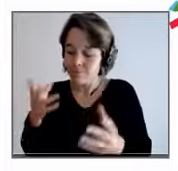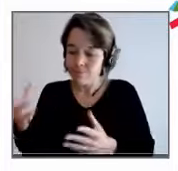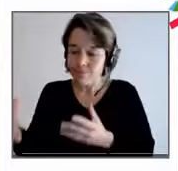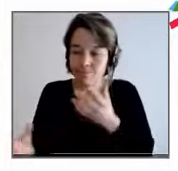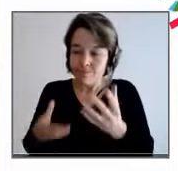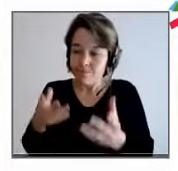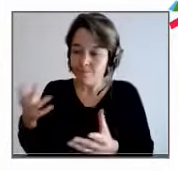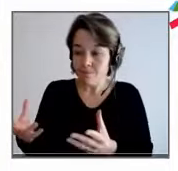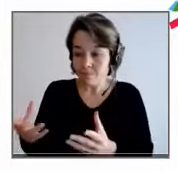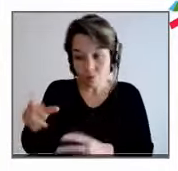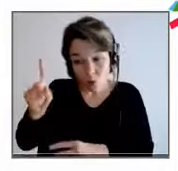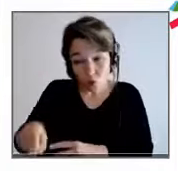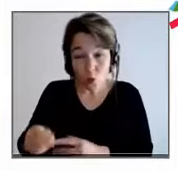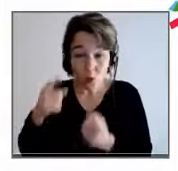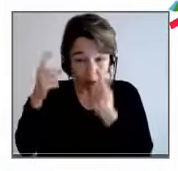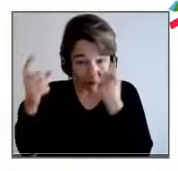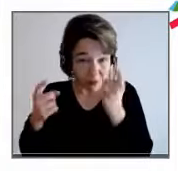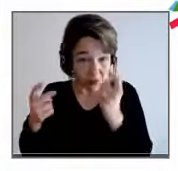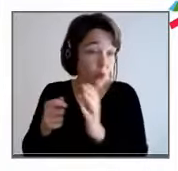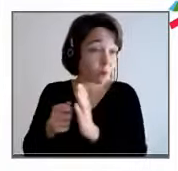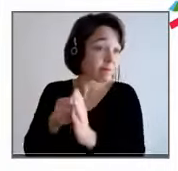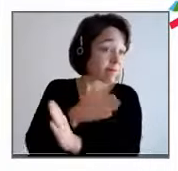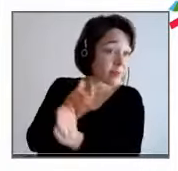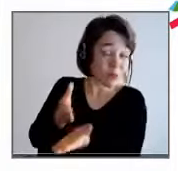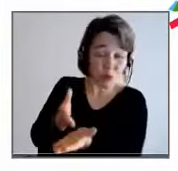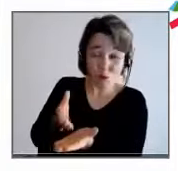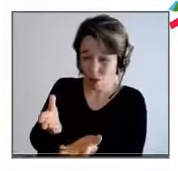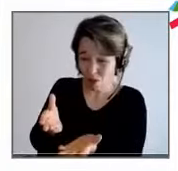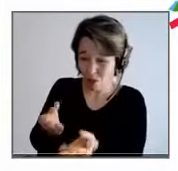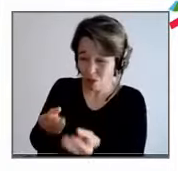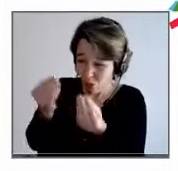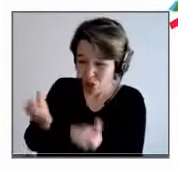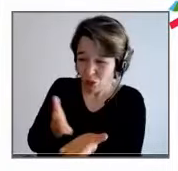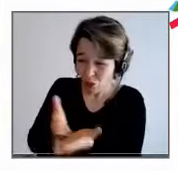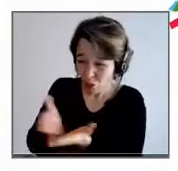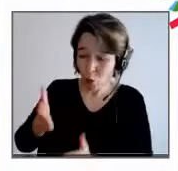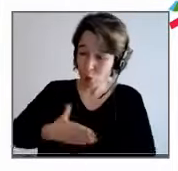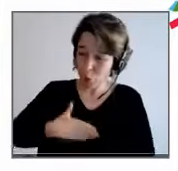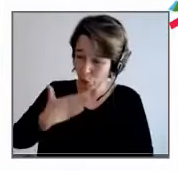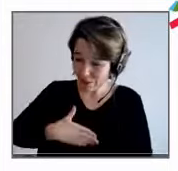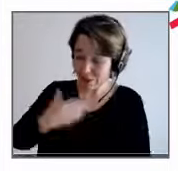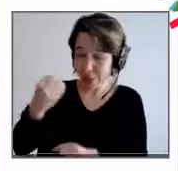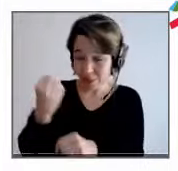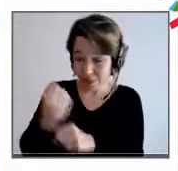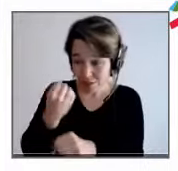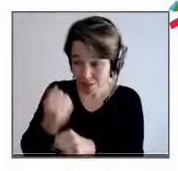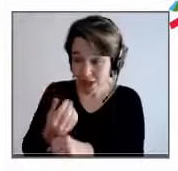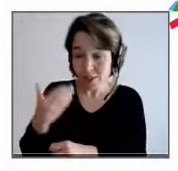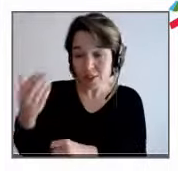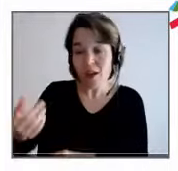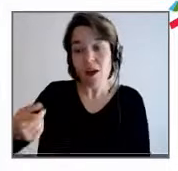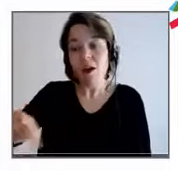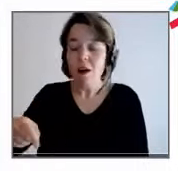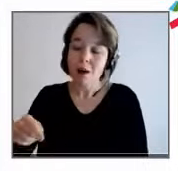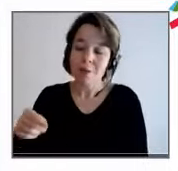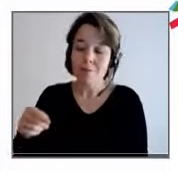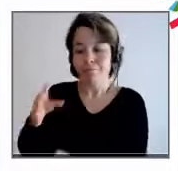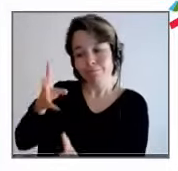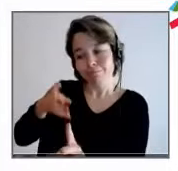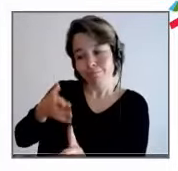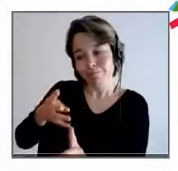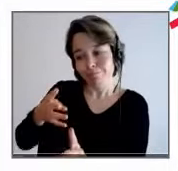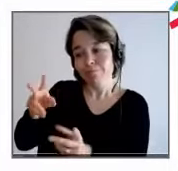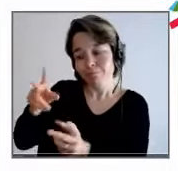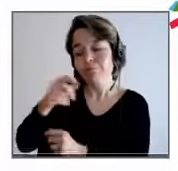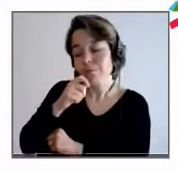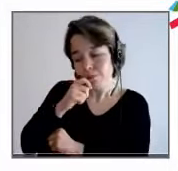comme ça a été dit dans sa vie, elle est comprise, elle est accompagnée et qu'on l'aide à donner le meilleur d'elle-même. Parce qu'à un moment, avec la